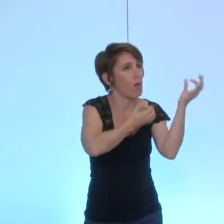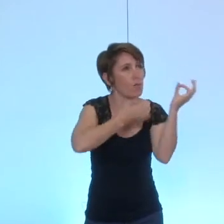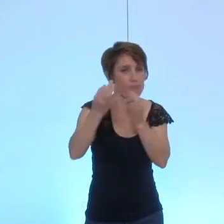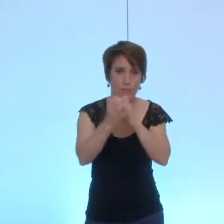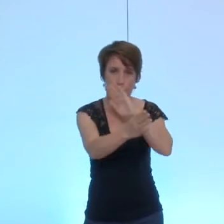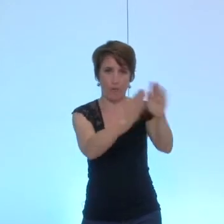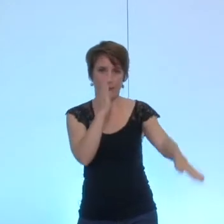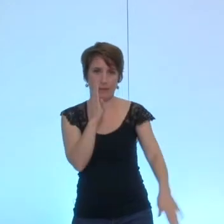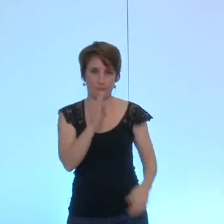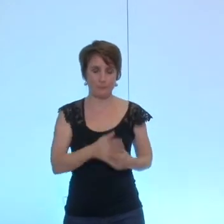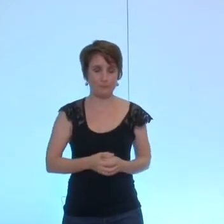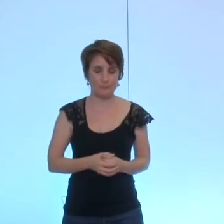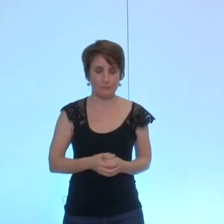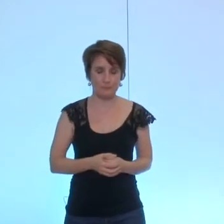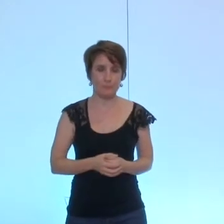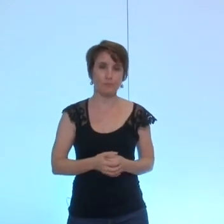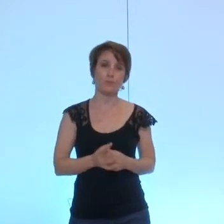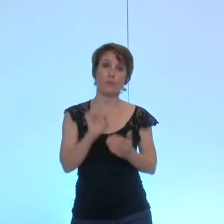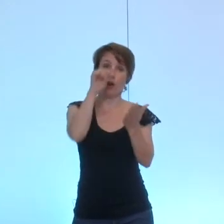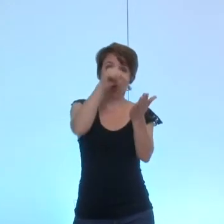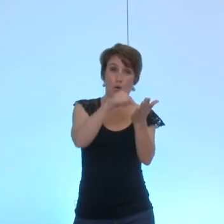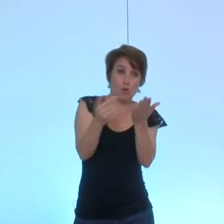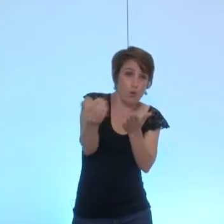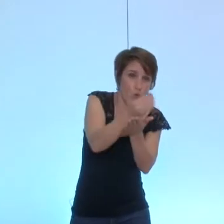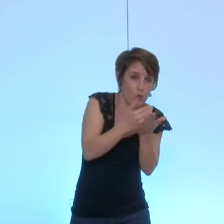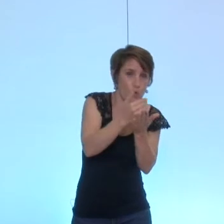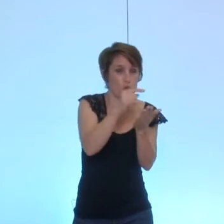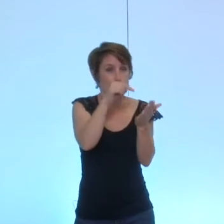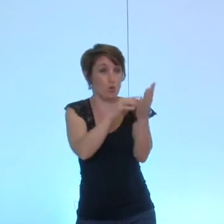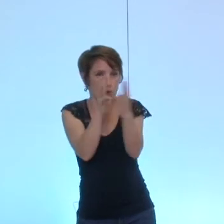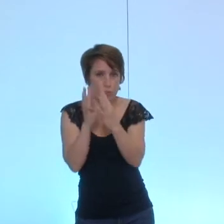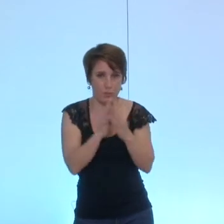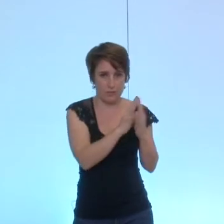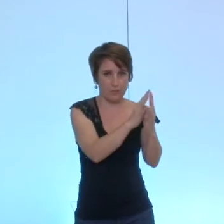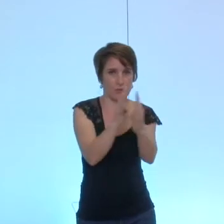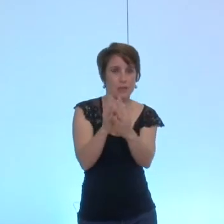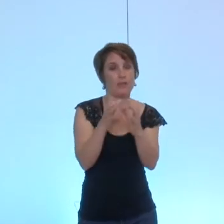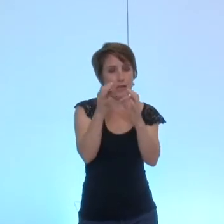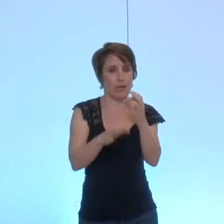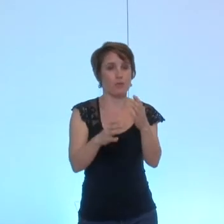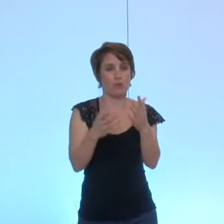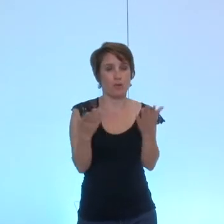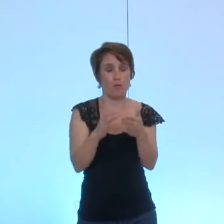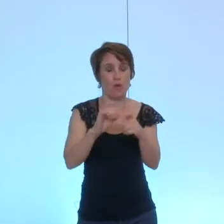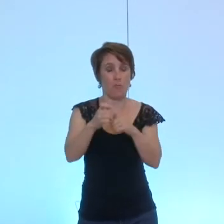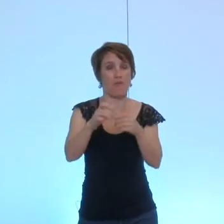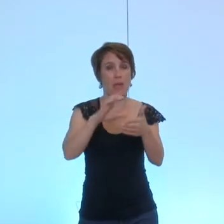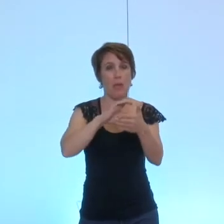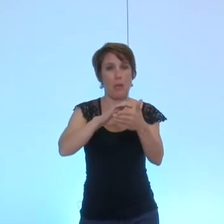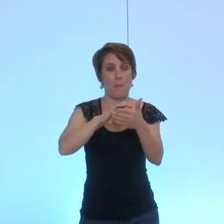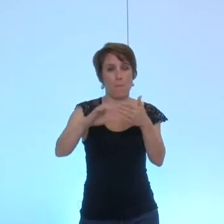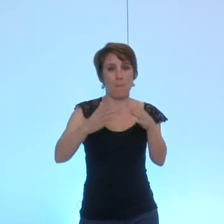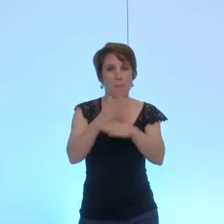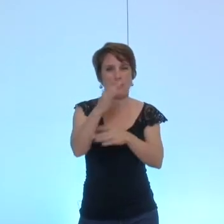directe ces lieux de ressources et de proximité ont aidé à la réussite du dispositif passe culture faut-il ici